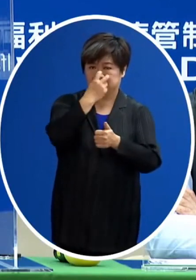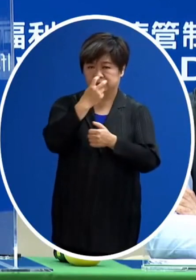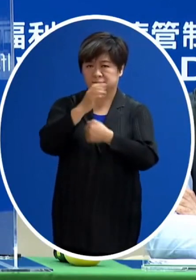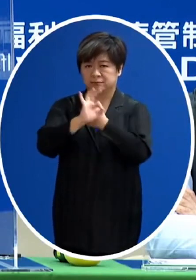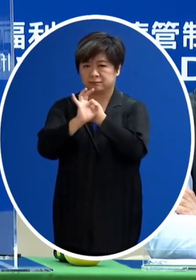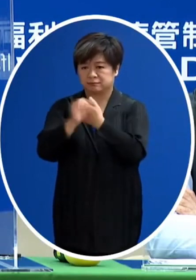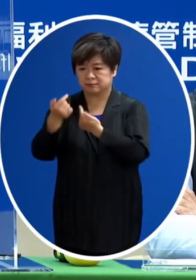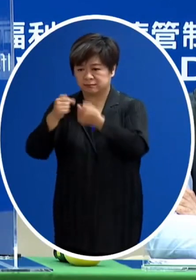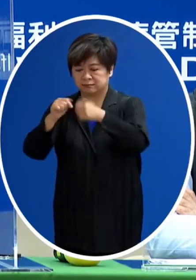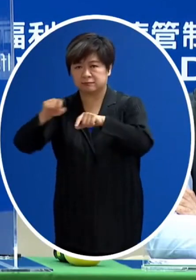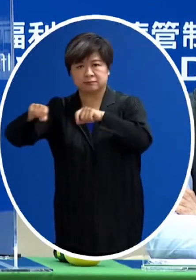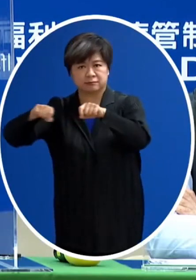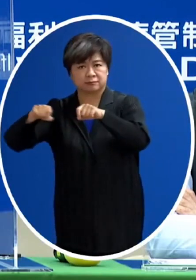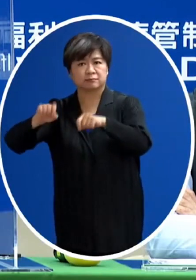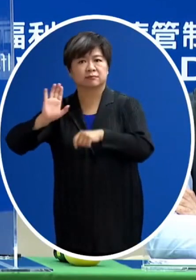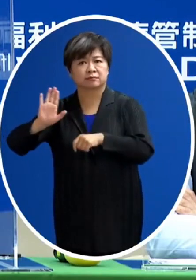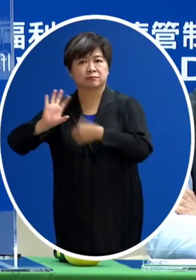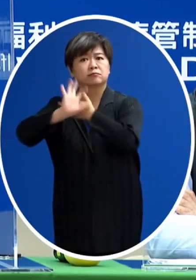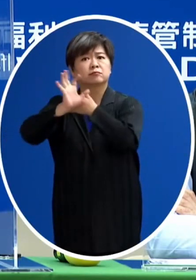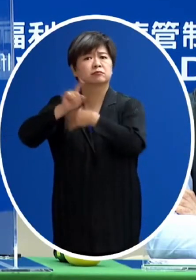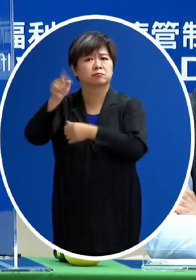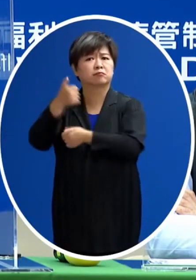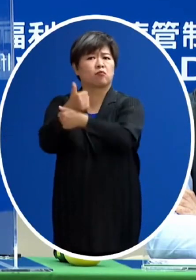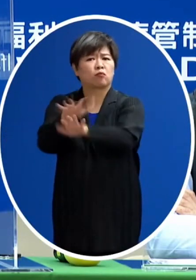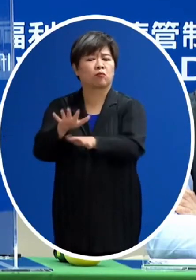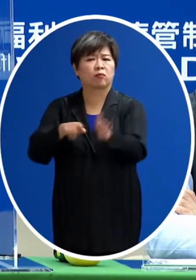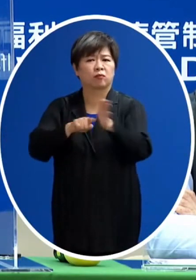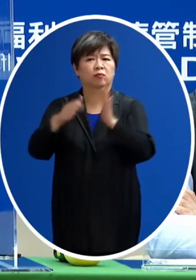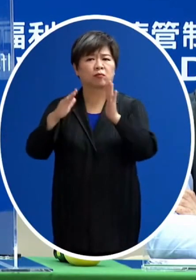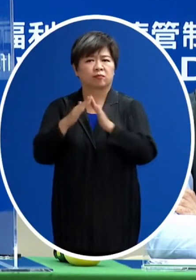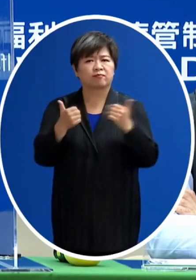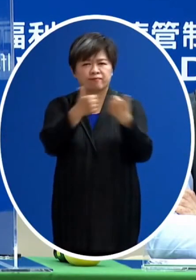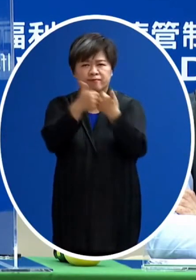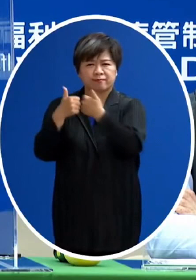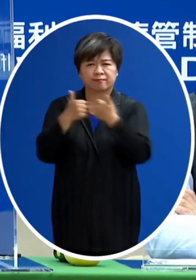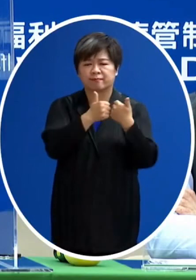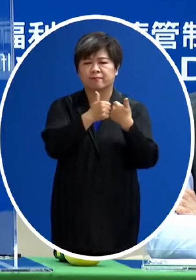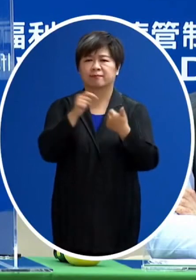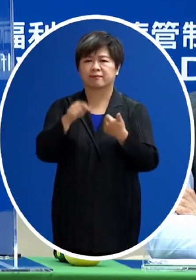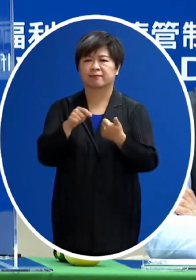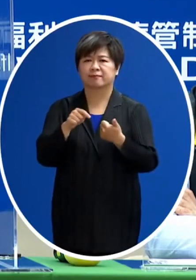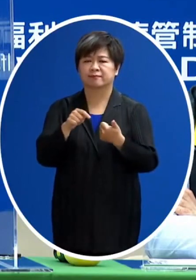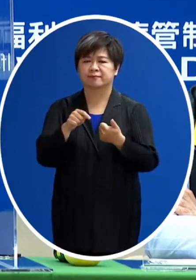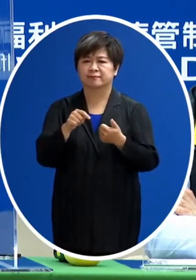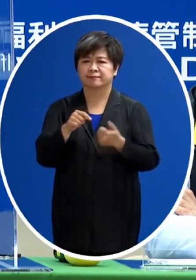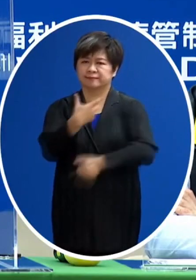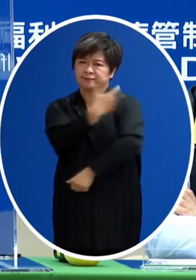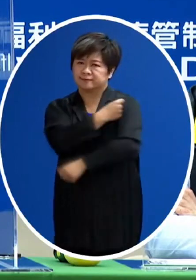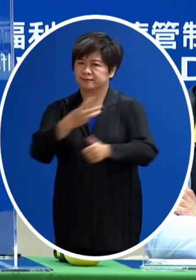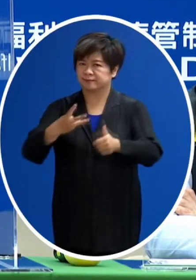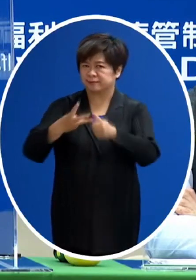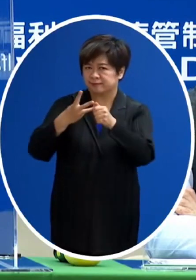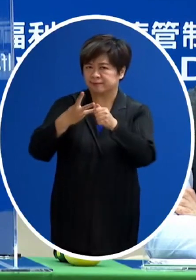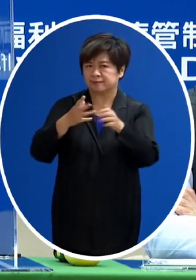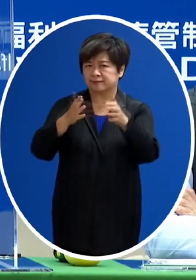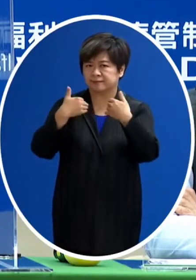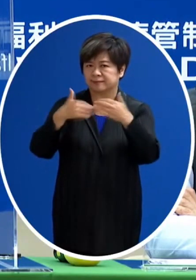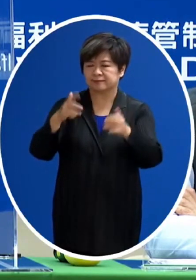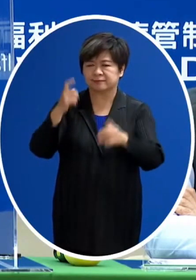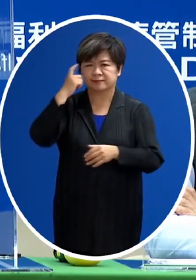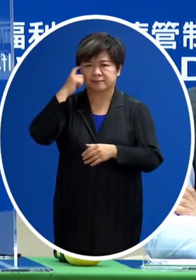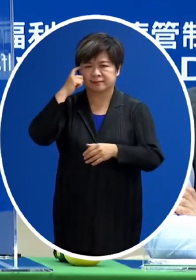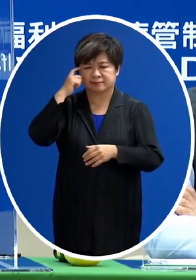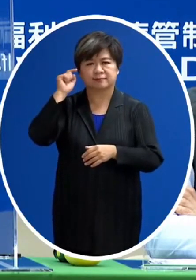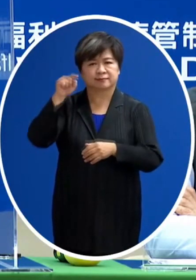計畫國外的一些經驗 那專家的討論比較會做第三劑 怎麼樣來施打的參考